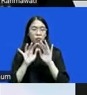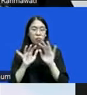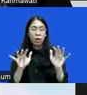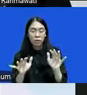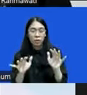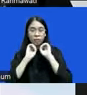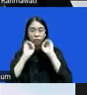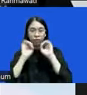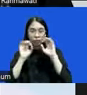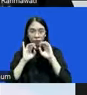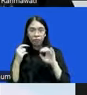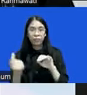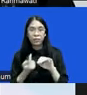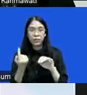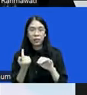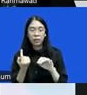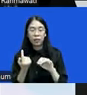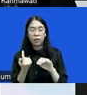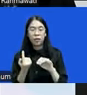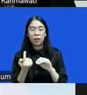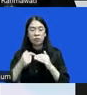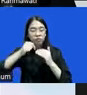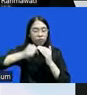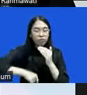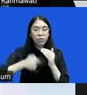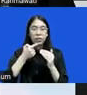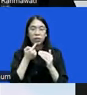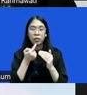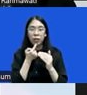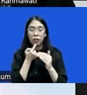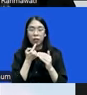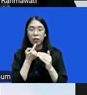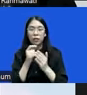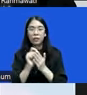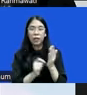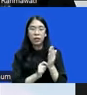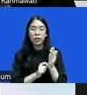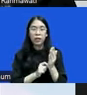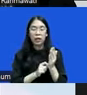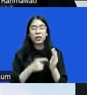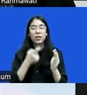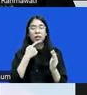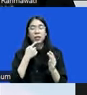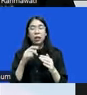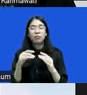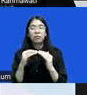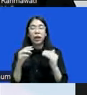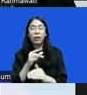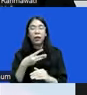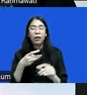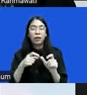ketika kita kita menggali terkait dengan catatan ketiga soal restoratif jatis gitu dimana